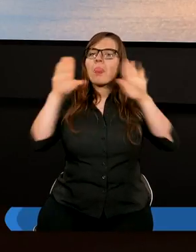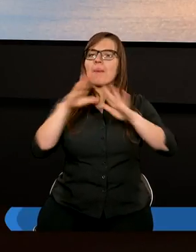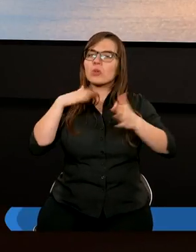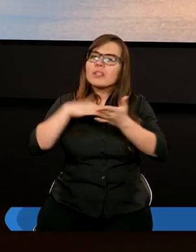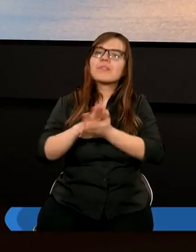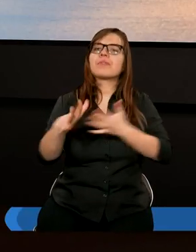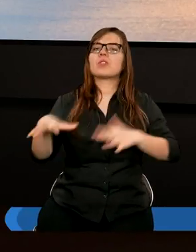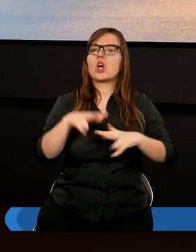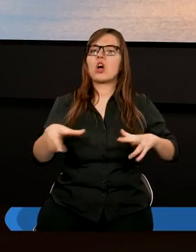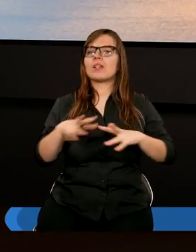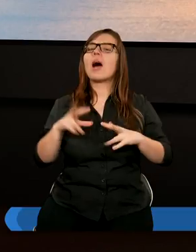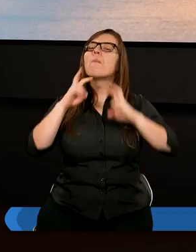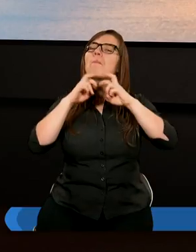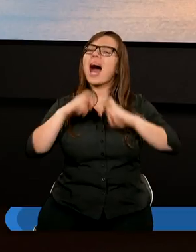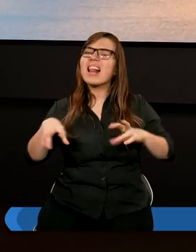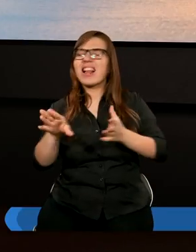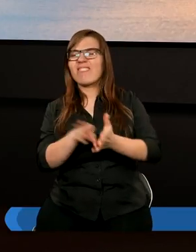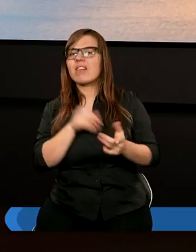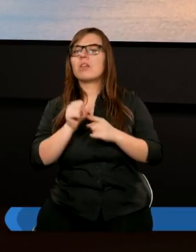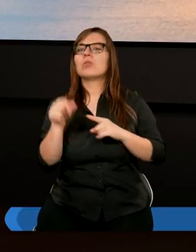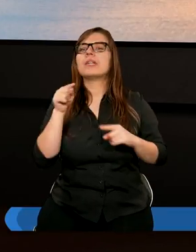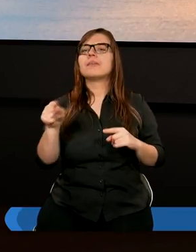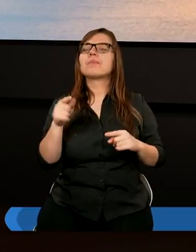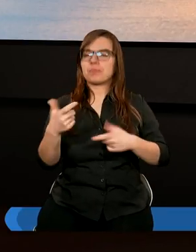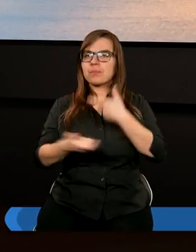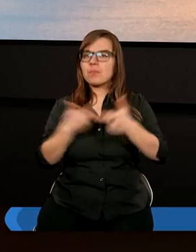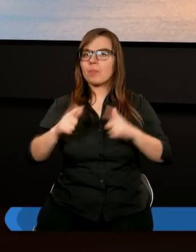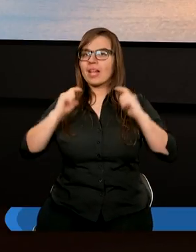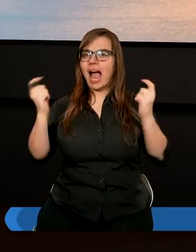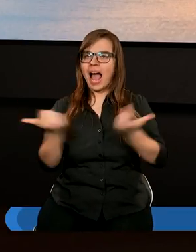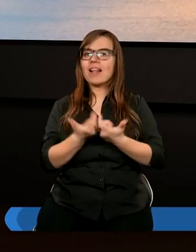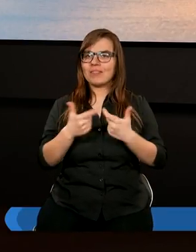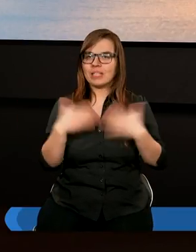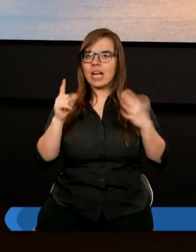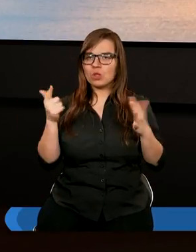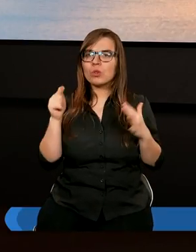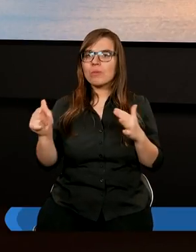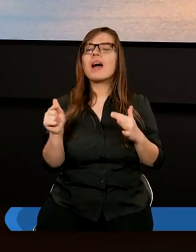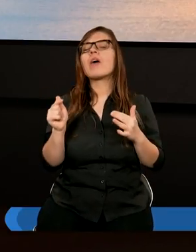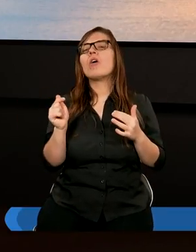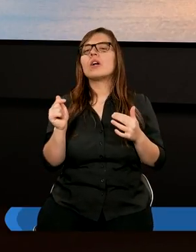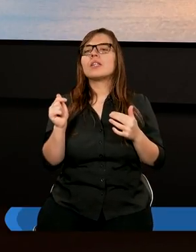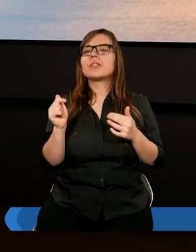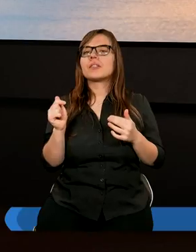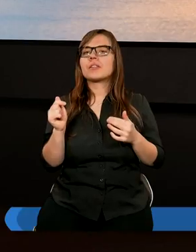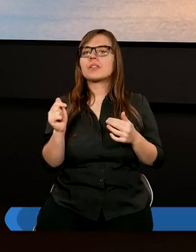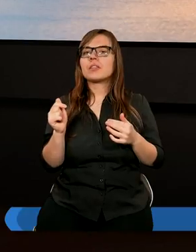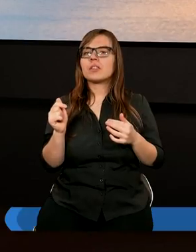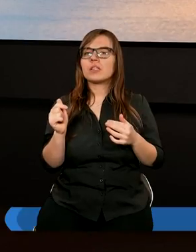Podobno według badań, które zrobili adwentyści w